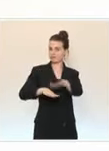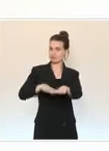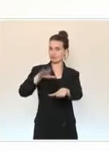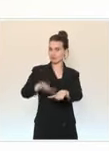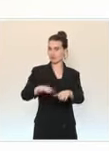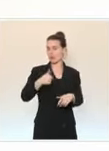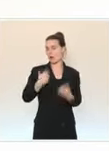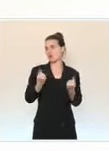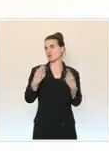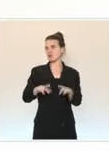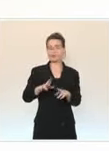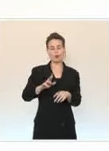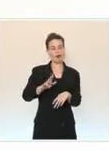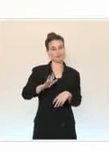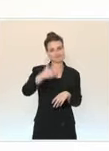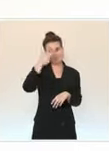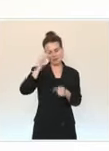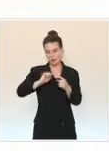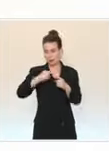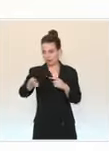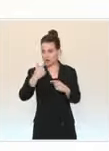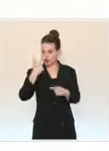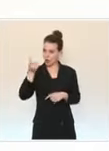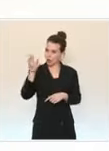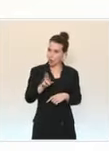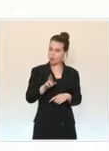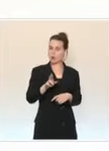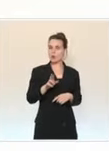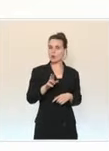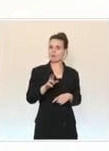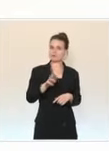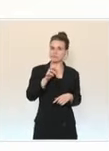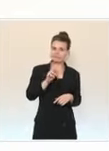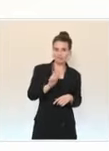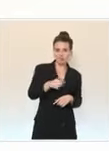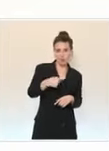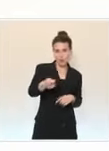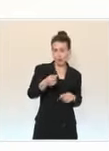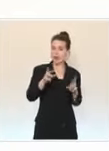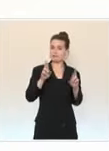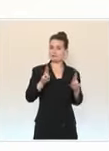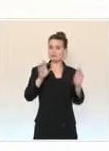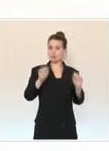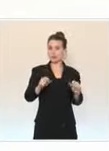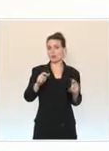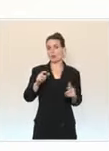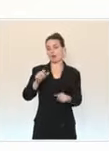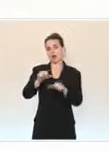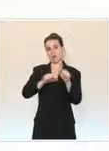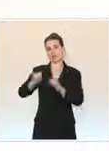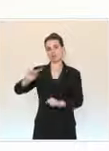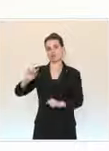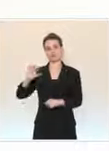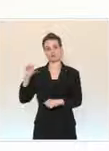le plus normal possible. Cela dépend de nous tous. Je vous remercie et je suis prêt, avec les